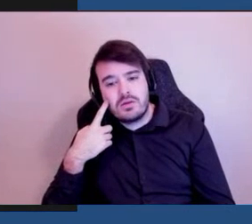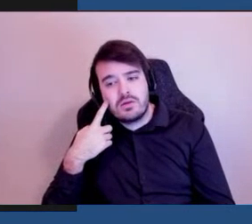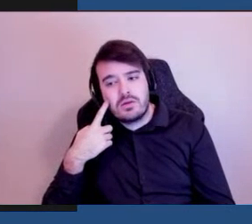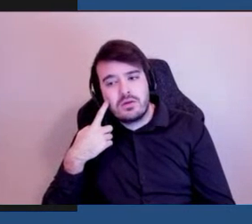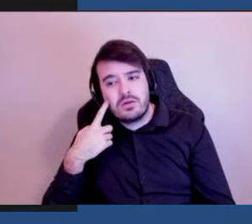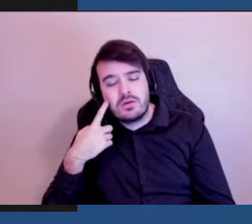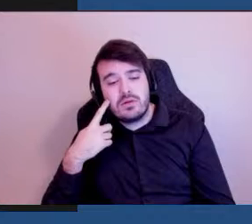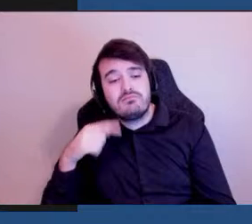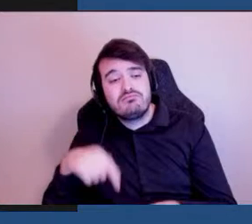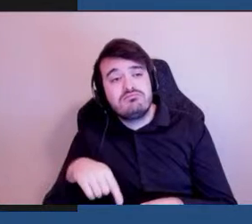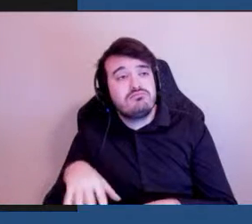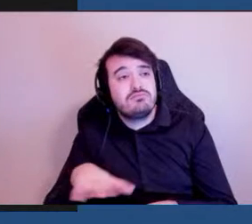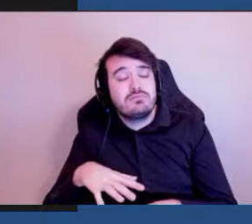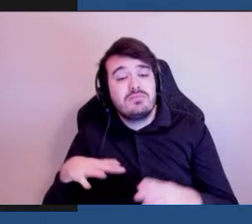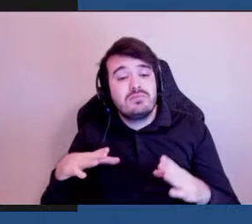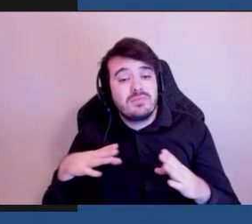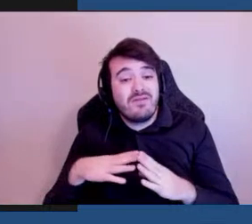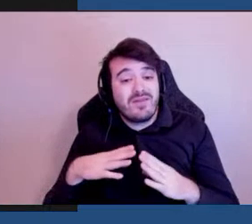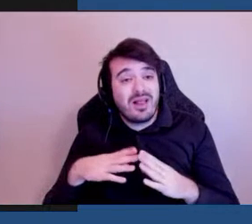les gens